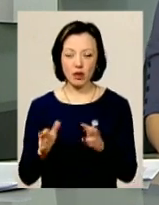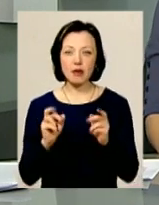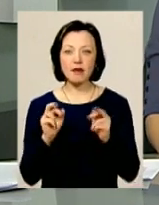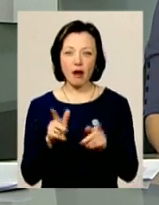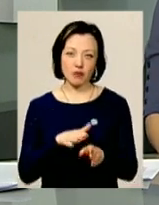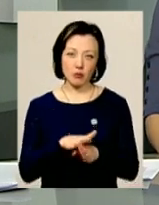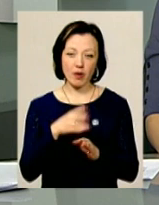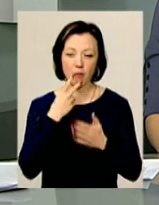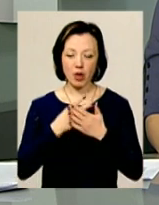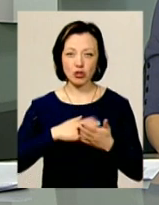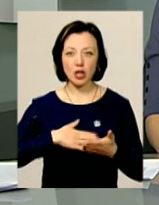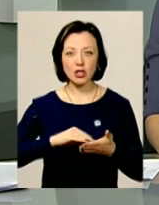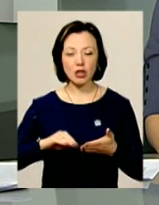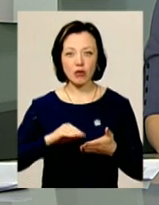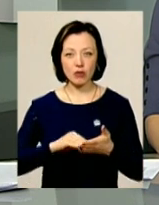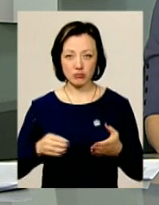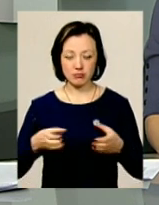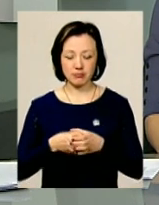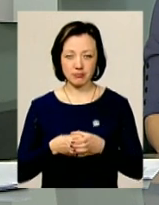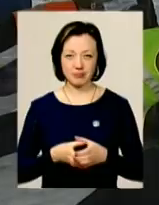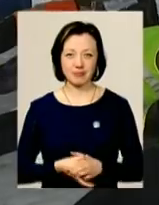Як це відбувається, бачила наша знімальна група.